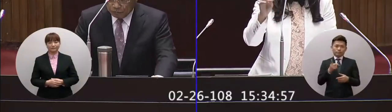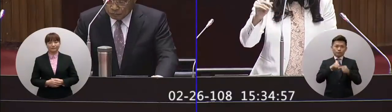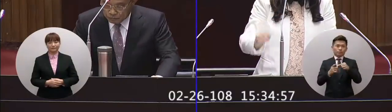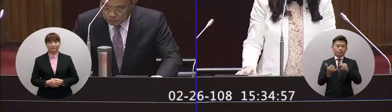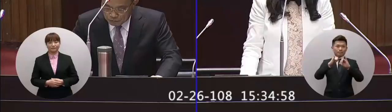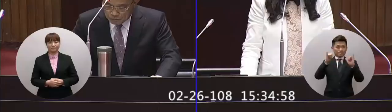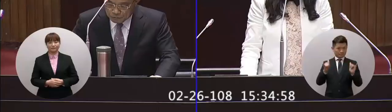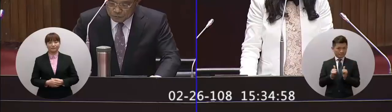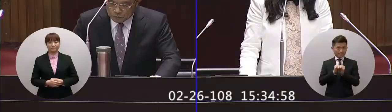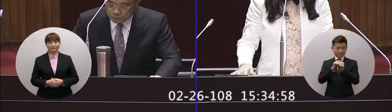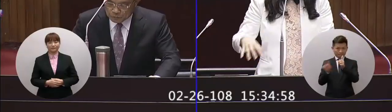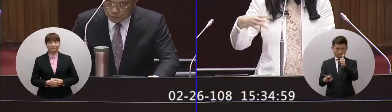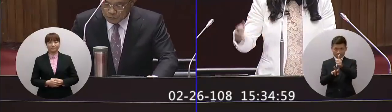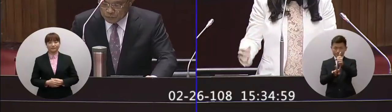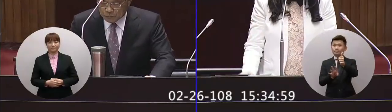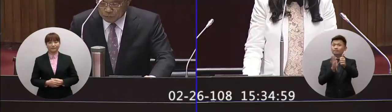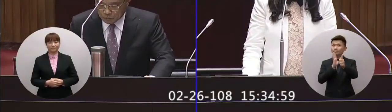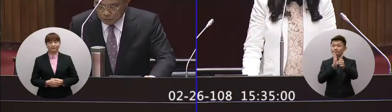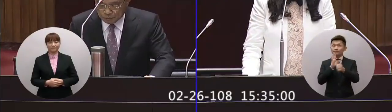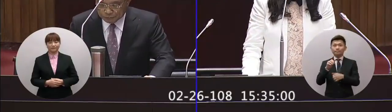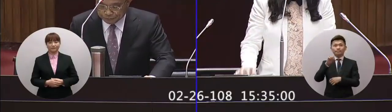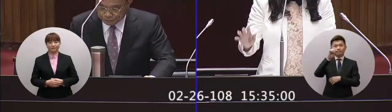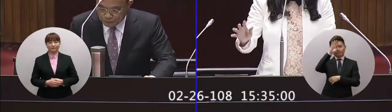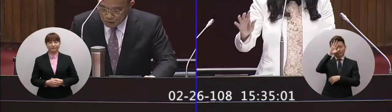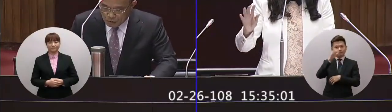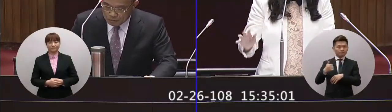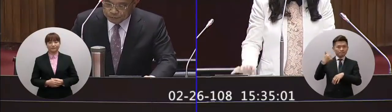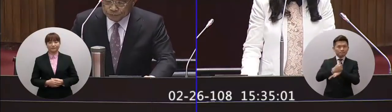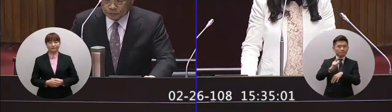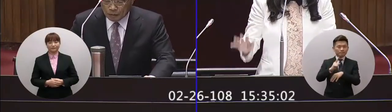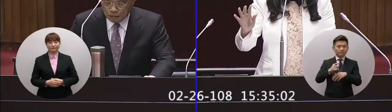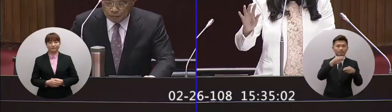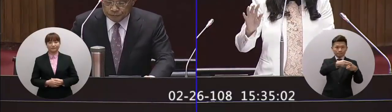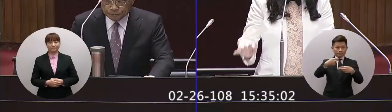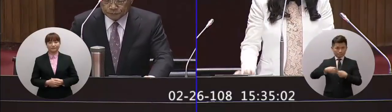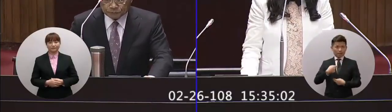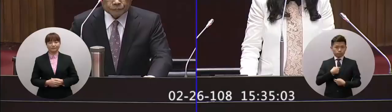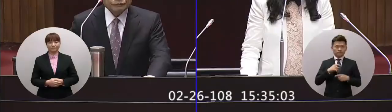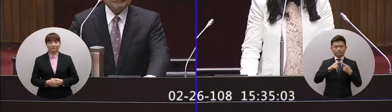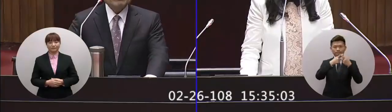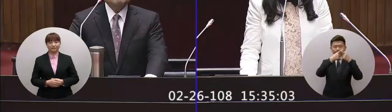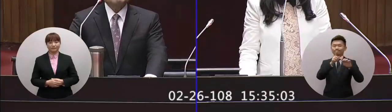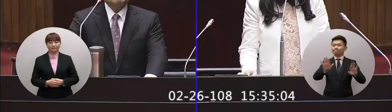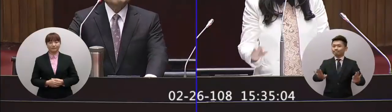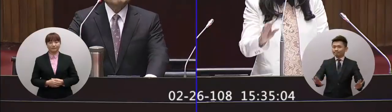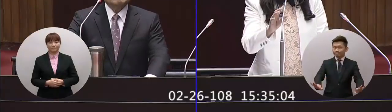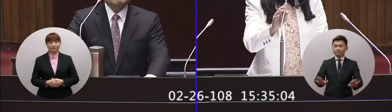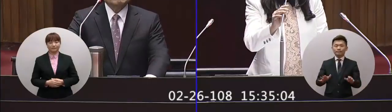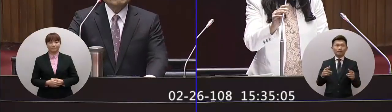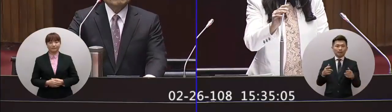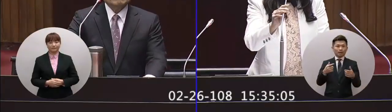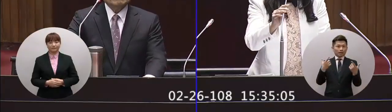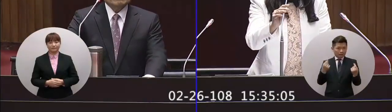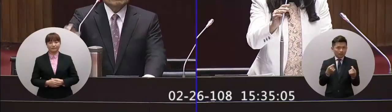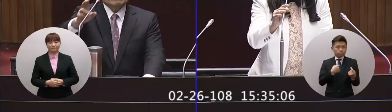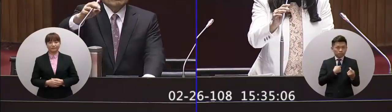那麼兩岸的執政黨在這個互相的認同上面是建立互信擱置爭議求同存異共